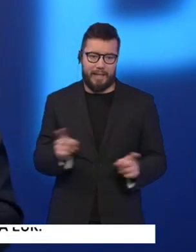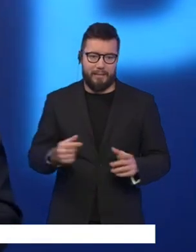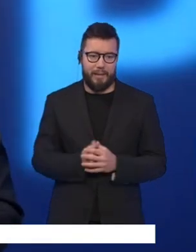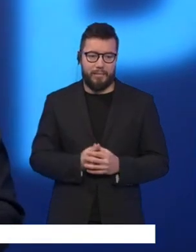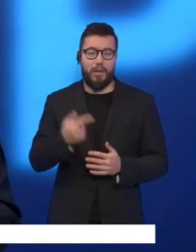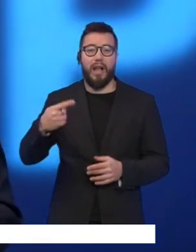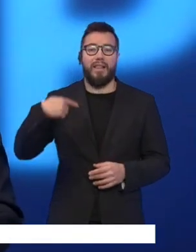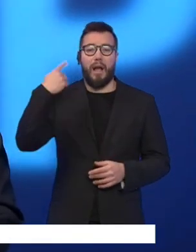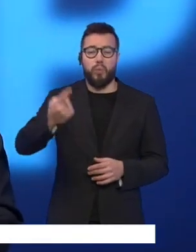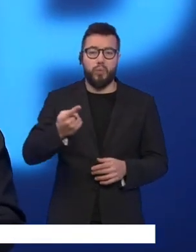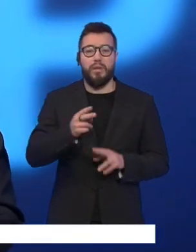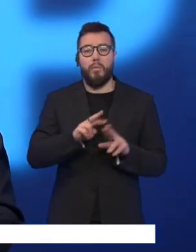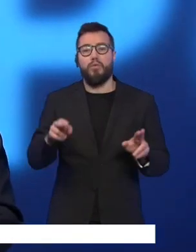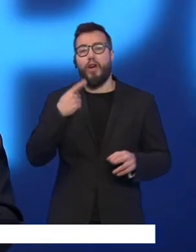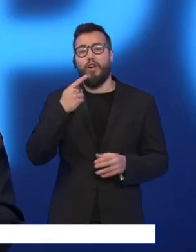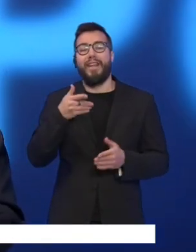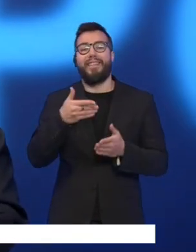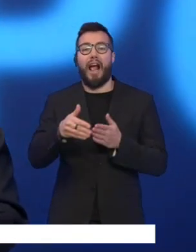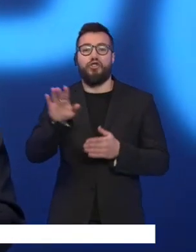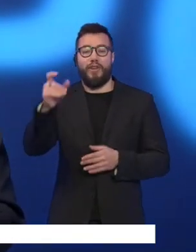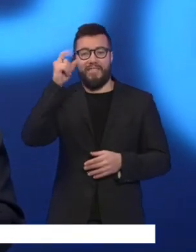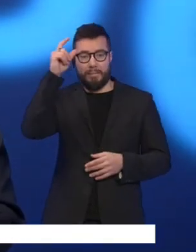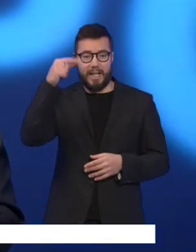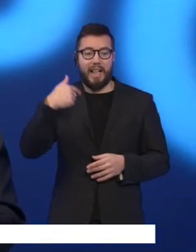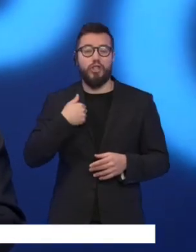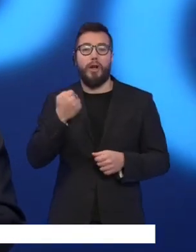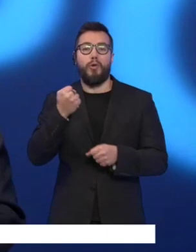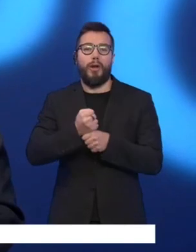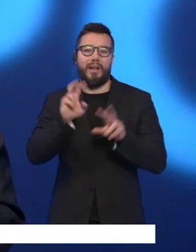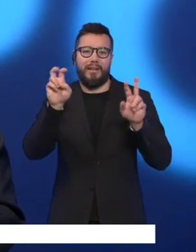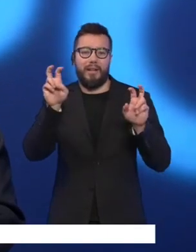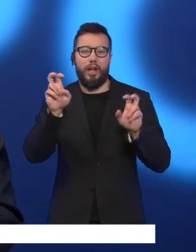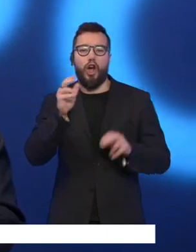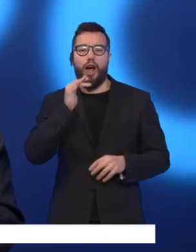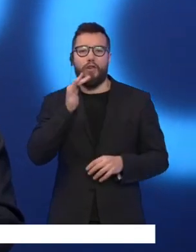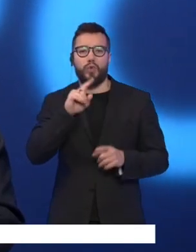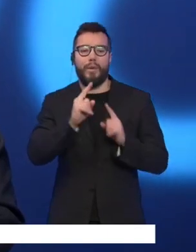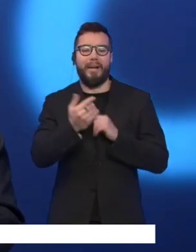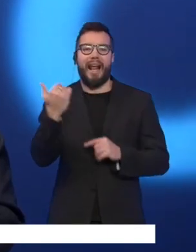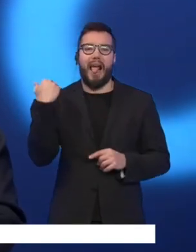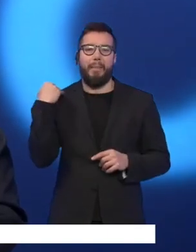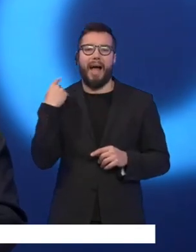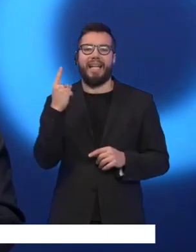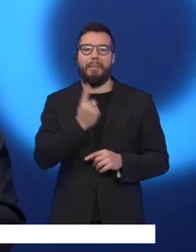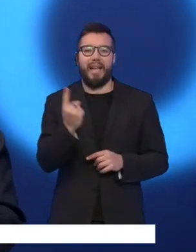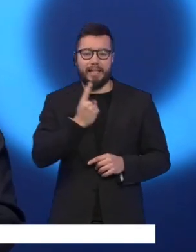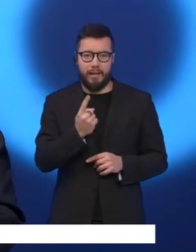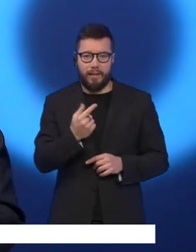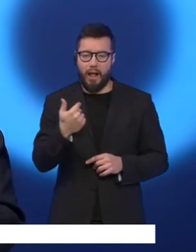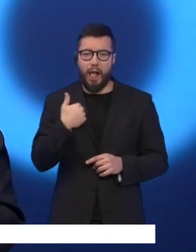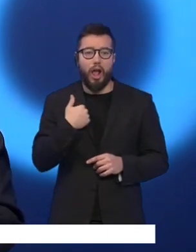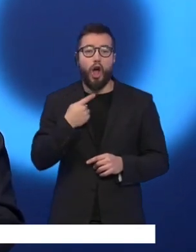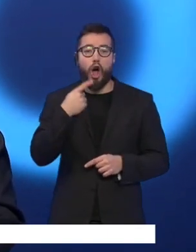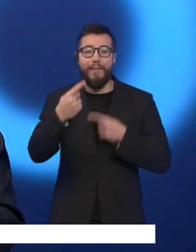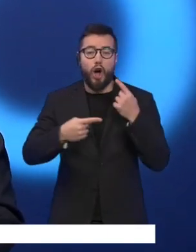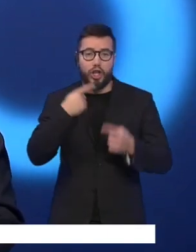budúce si môžeme niečo povedať o ďalšom jeho výmysle. Že som robil, budem citovať, hovorcu Klamárovi Imracemu. Ale o hovorcovstve